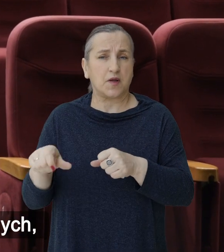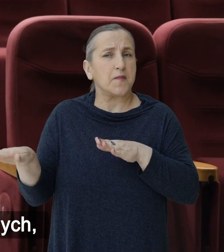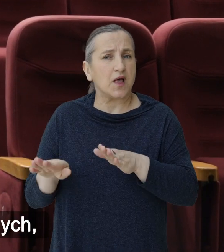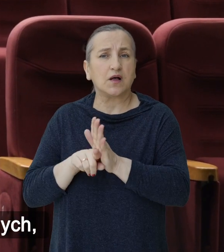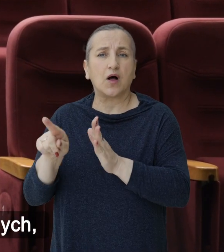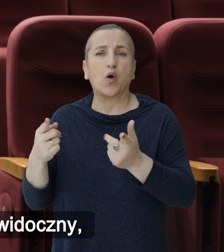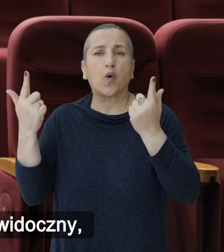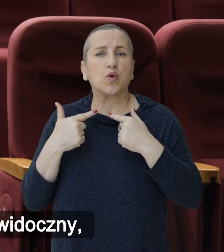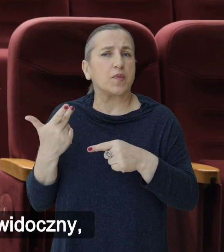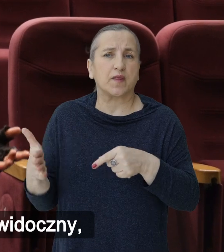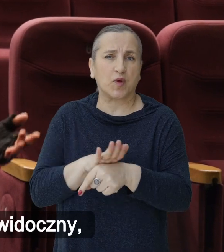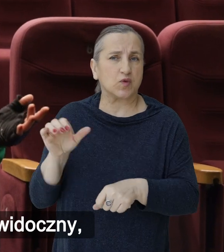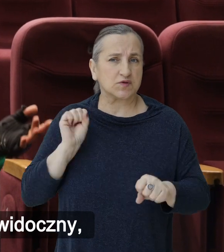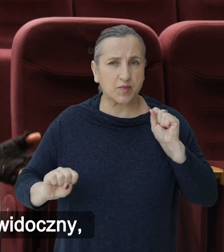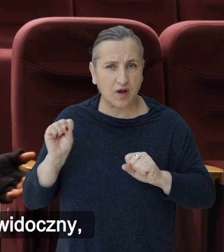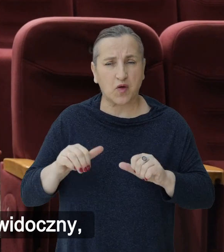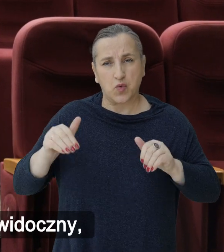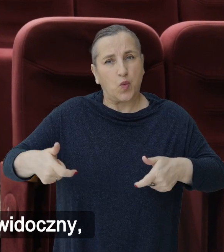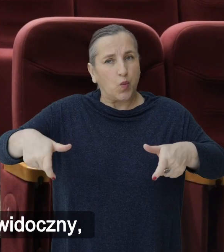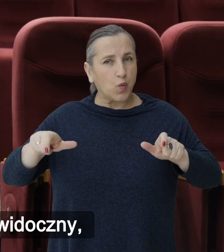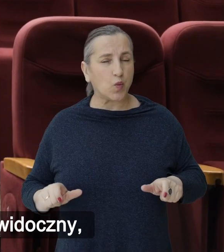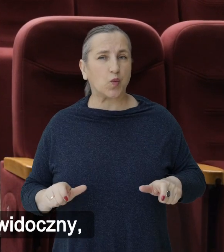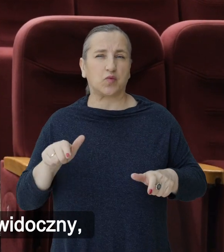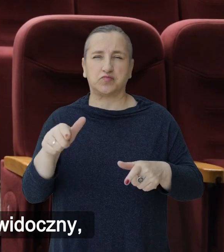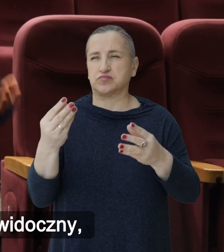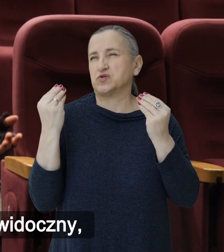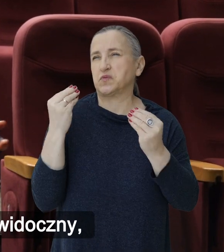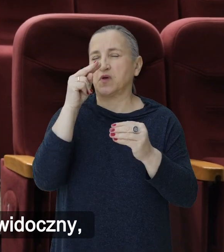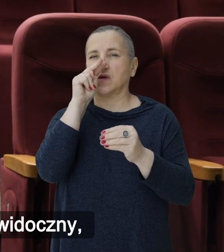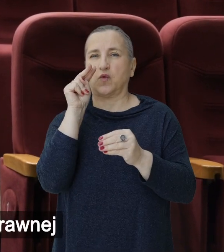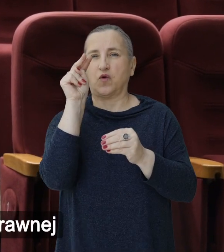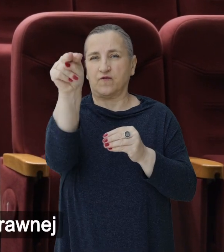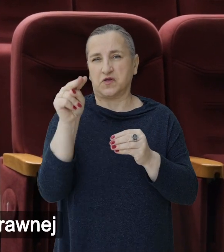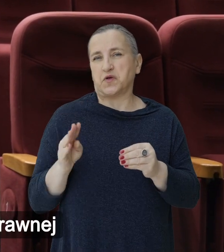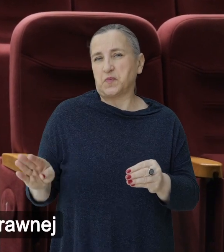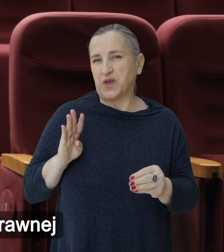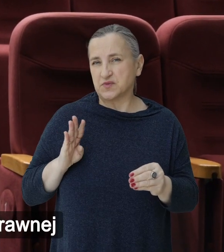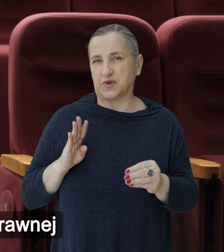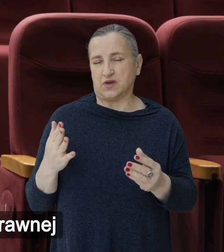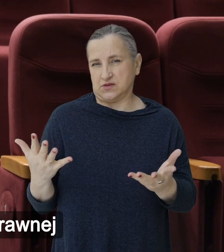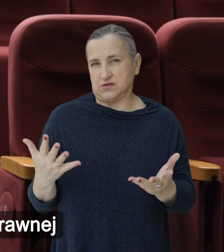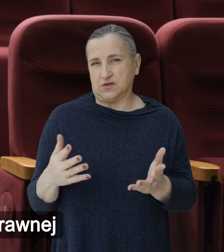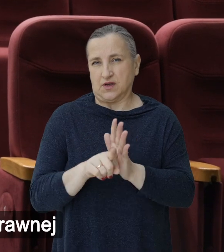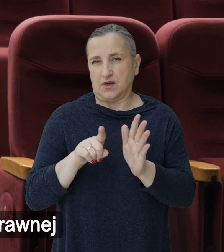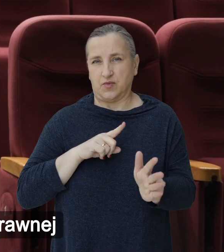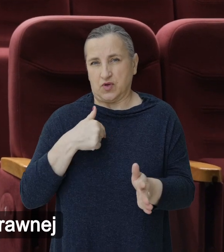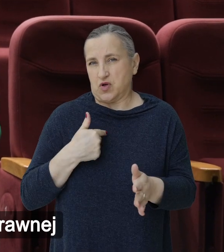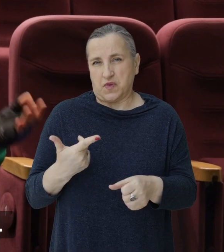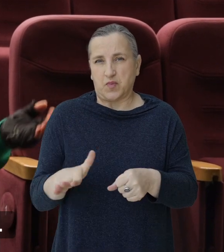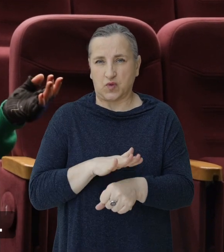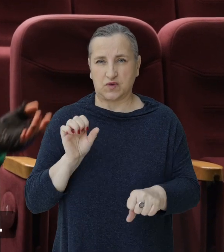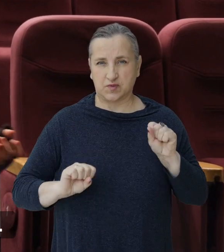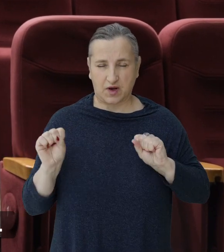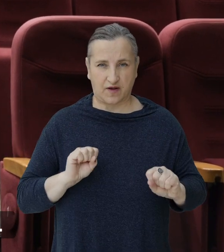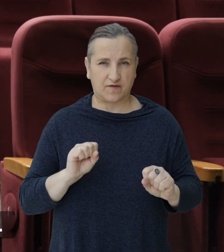niepełnosprawnych, gdzie można usiąść, zobaczyć w sposób widoczny, ale i bezpieczny dla osoby niepełnosprawnej